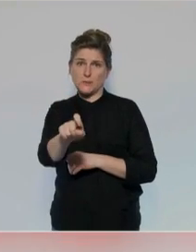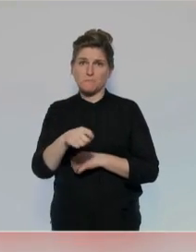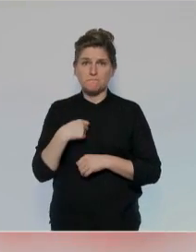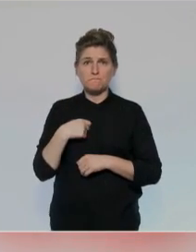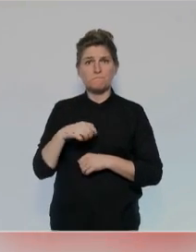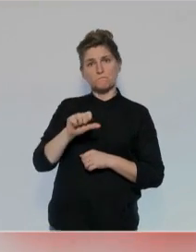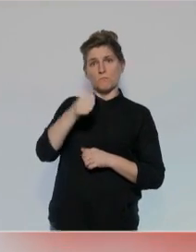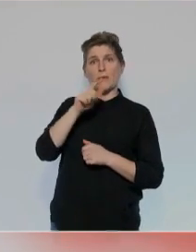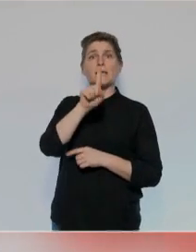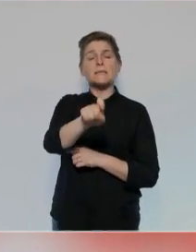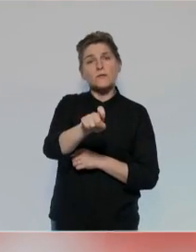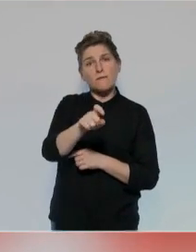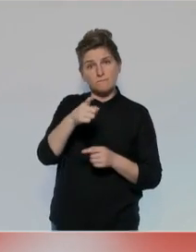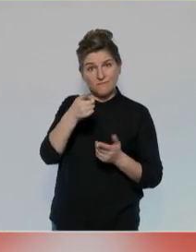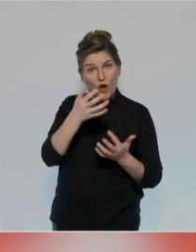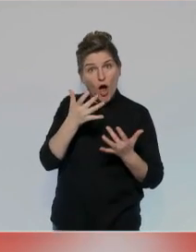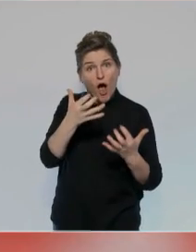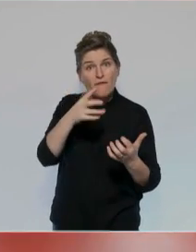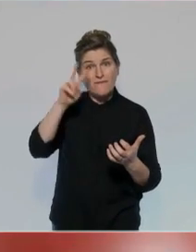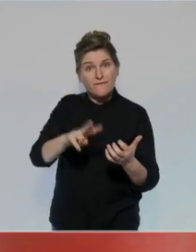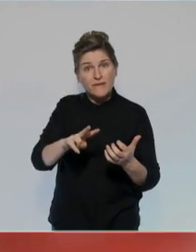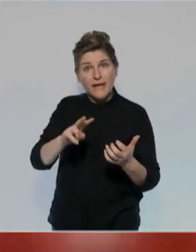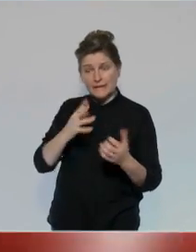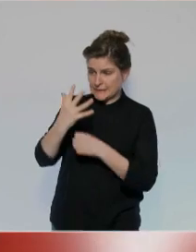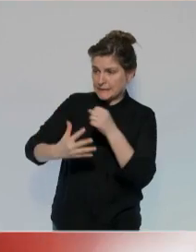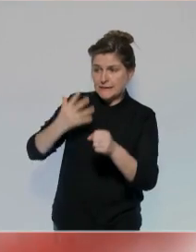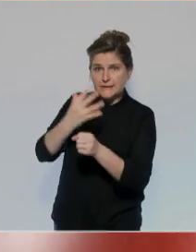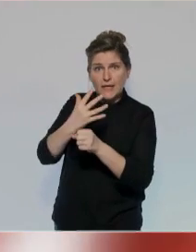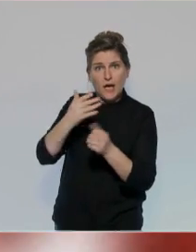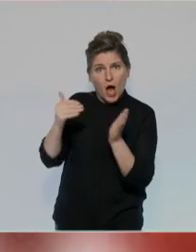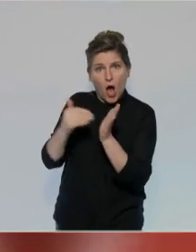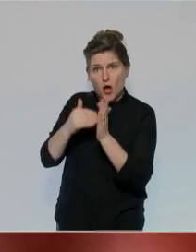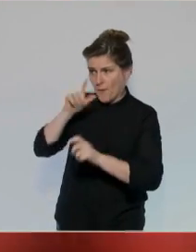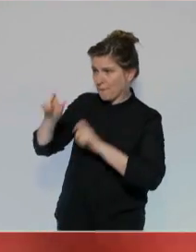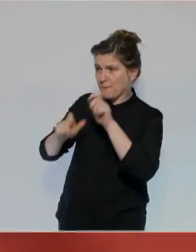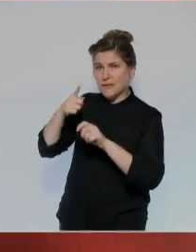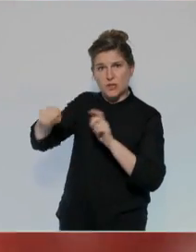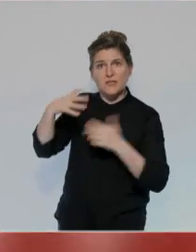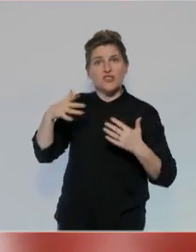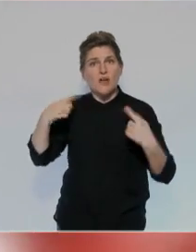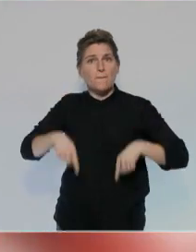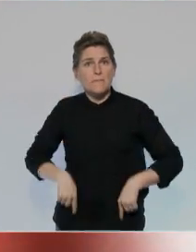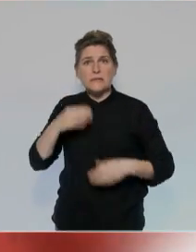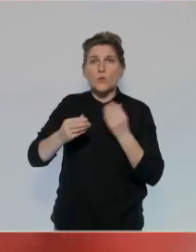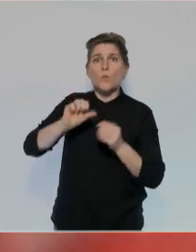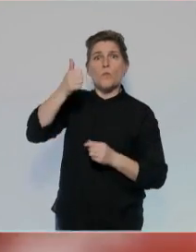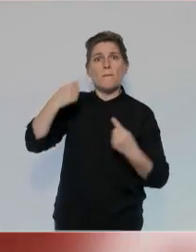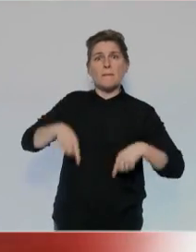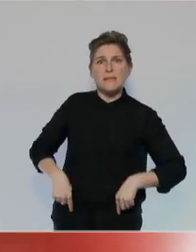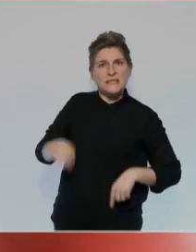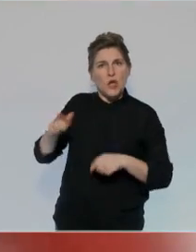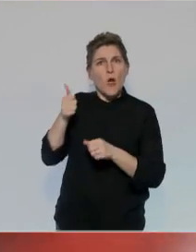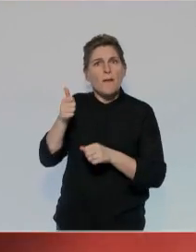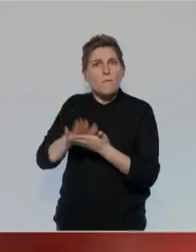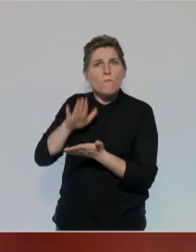questions. La première, voulez-vous vraiment en reprendre pour 5 ans avec ceux qui n'ont jamais tenu leurs promesses quand ils étaient ministres